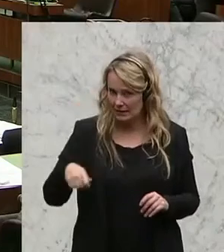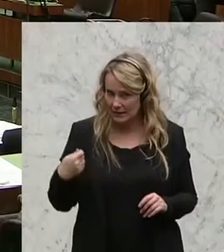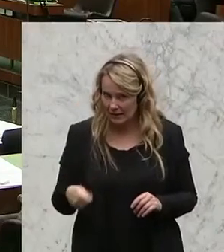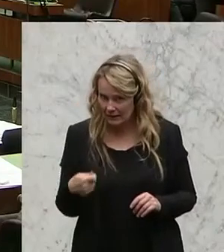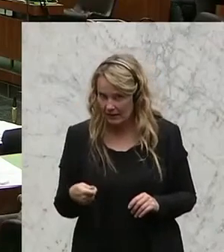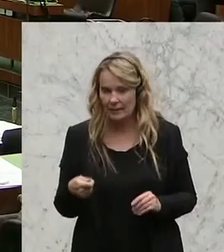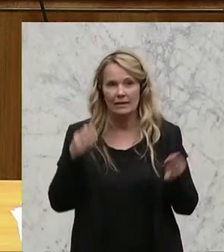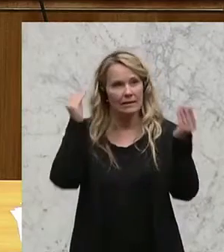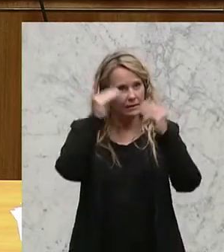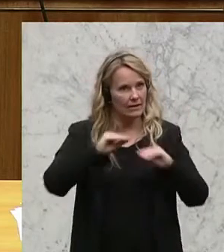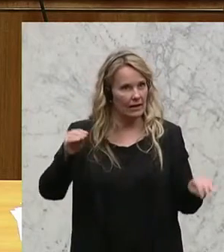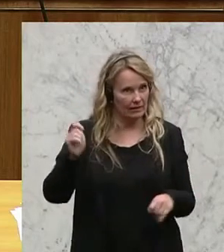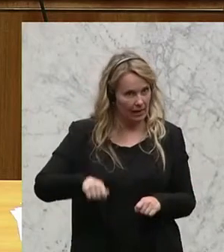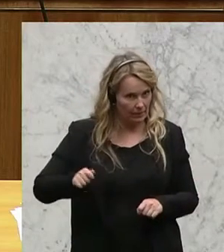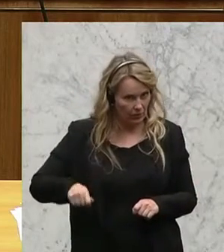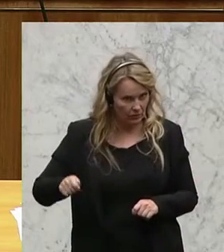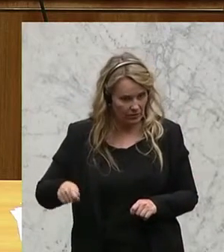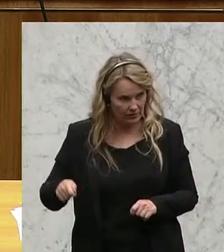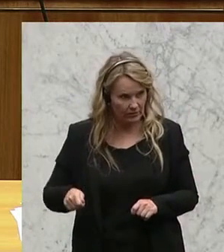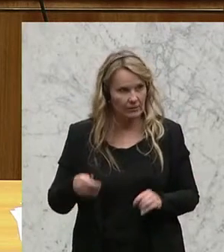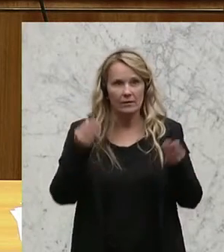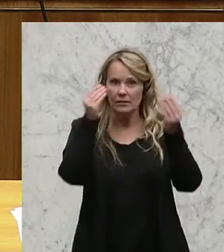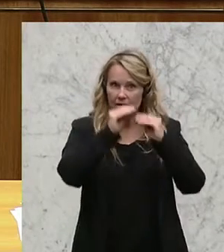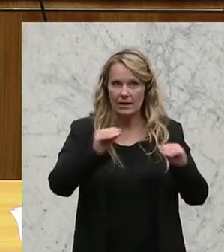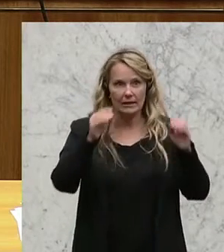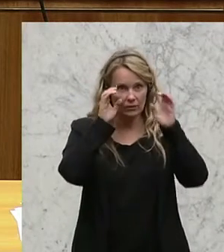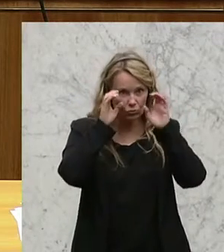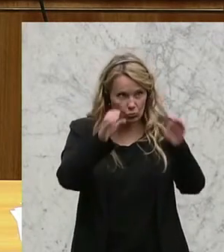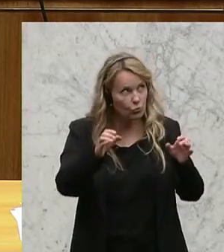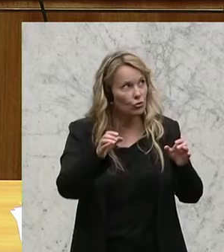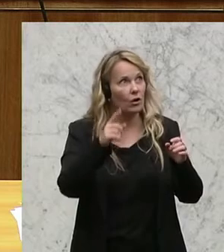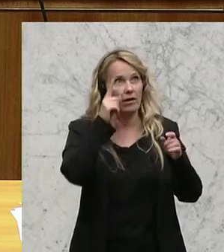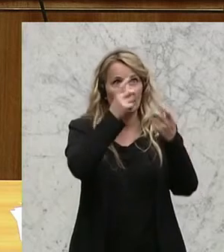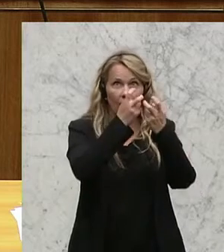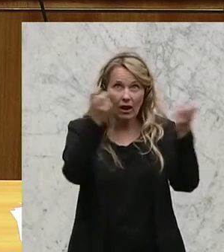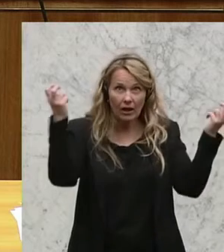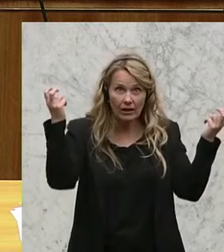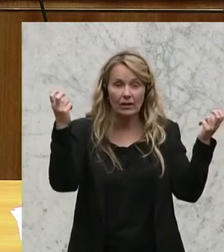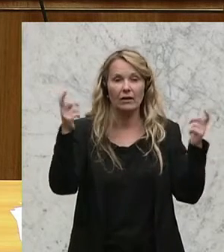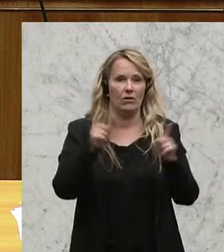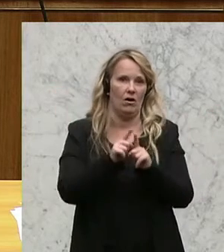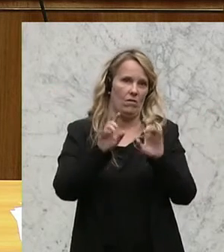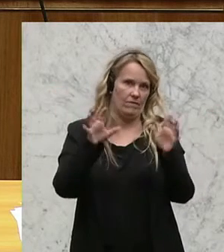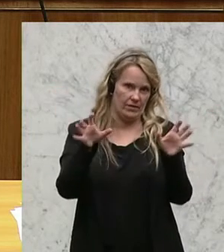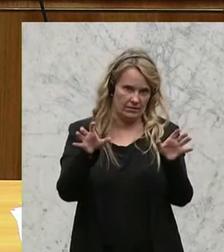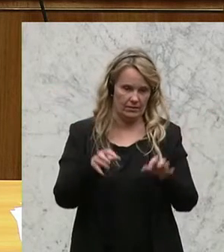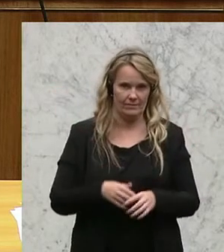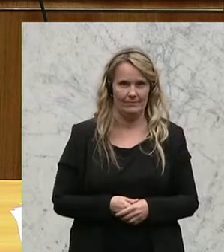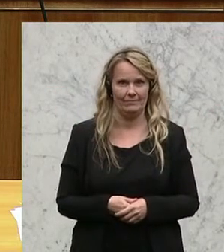Sehr geehrte Abgeordnete, sehr geehrte Zuschauer auf der Galerie und vor den Fernsehern,